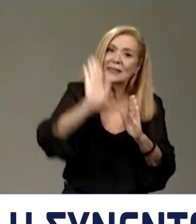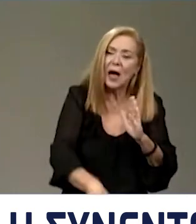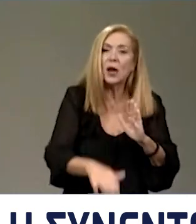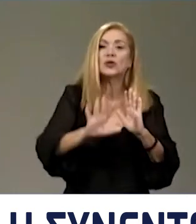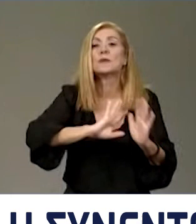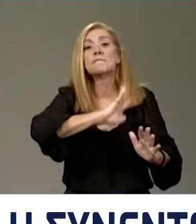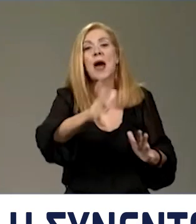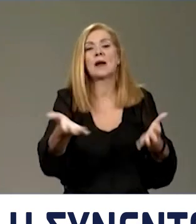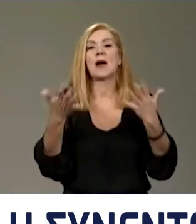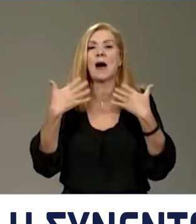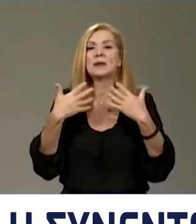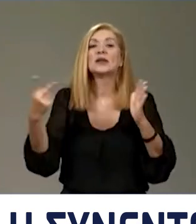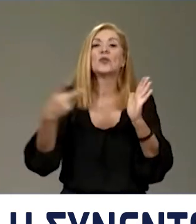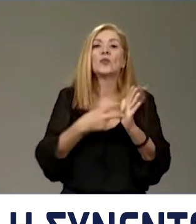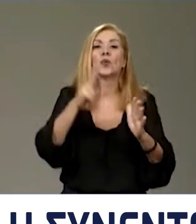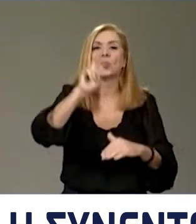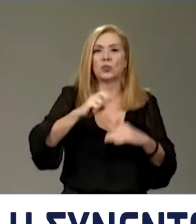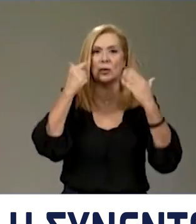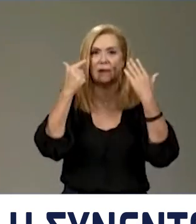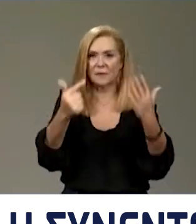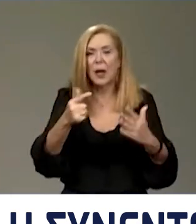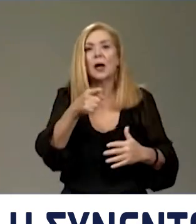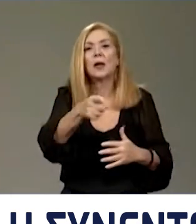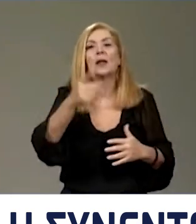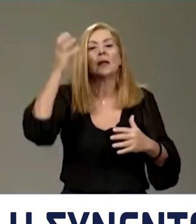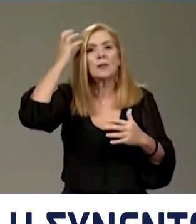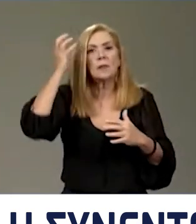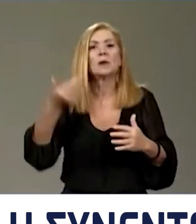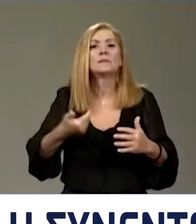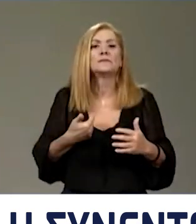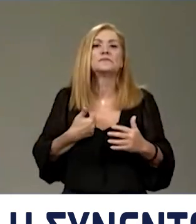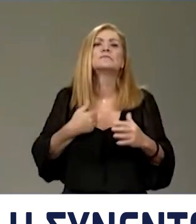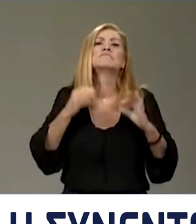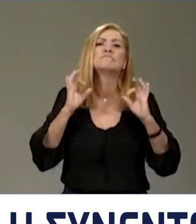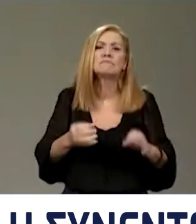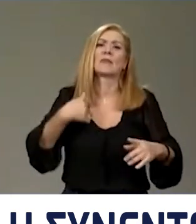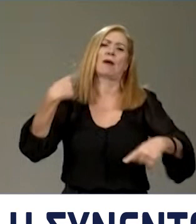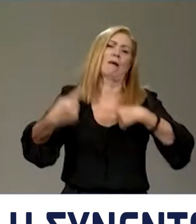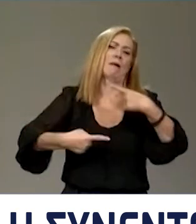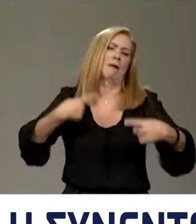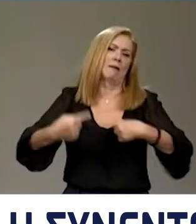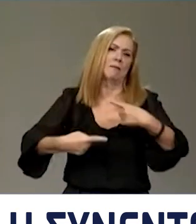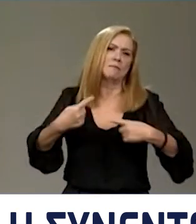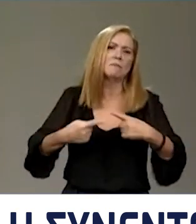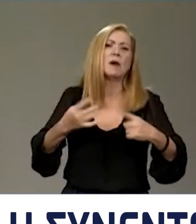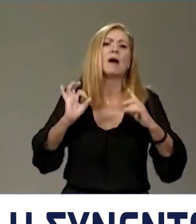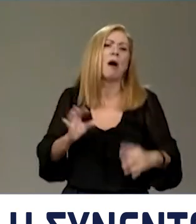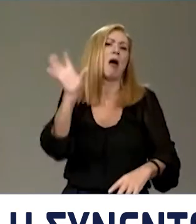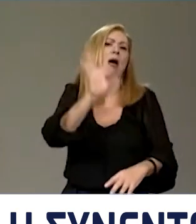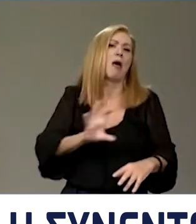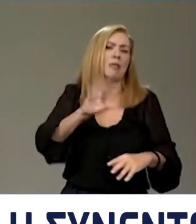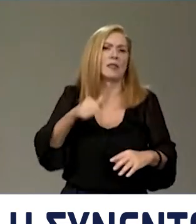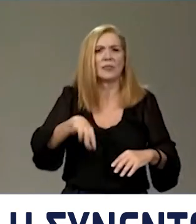έως την άνοιξη του 2027. Θυμάστε ότι είμαι πια αρκετά παλιός και έμπειρος διεθνής εκθέσης